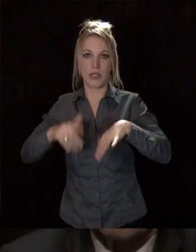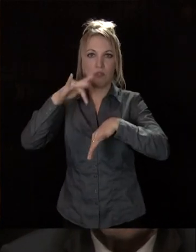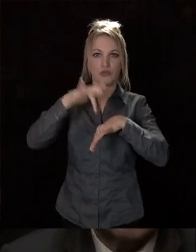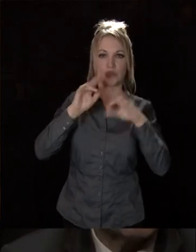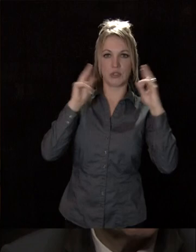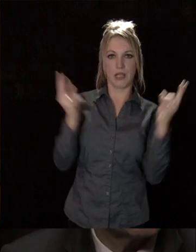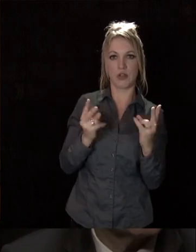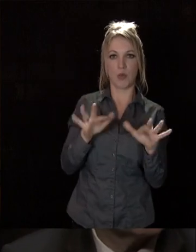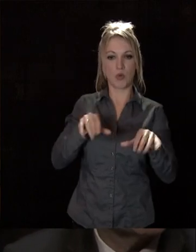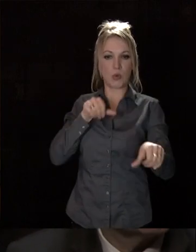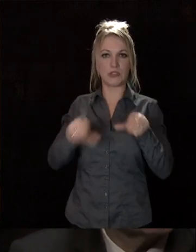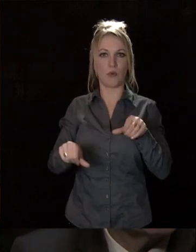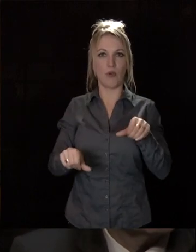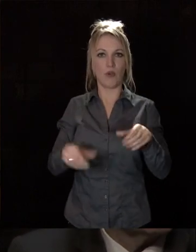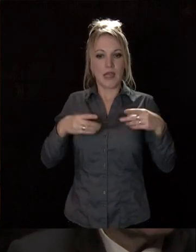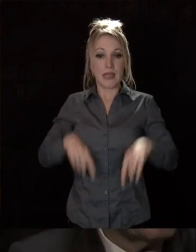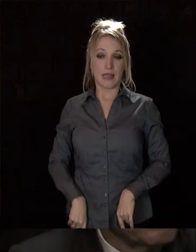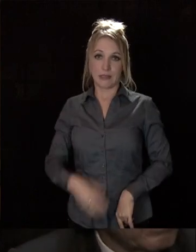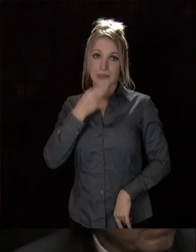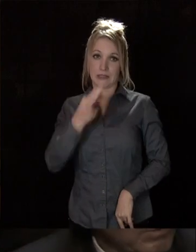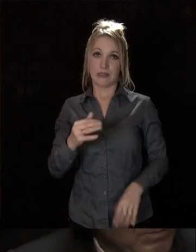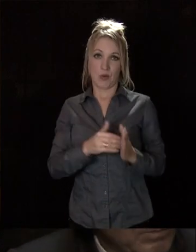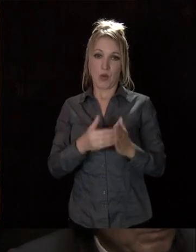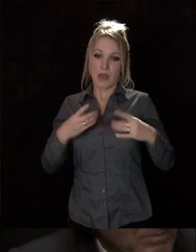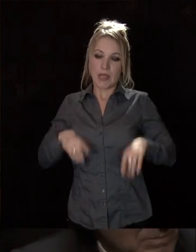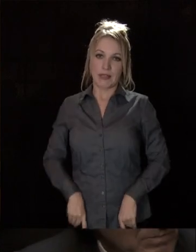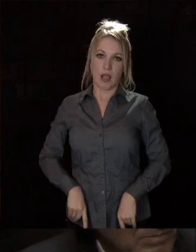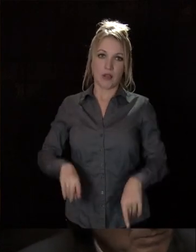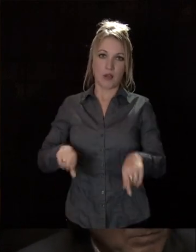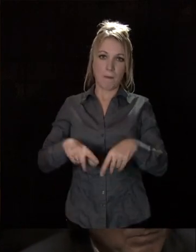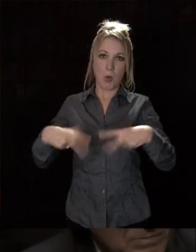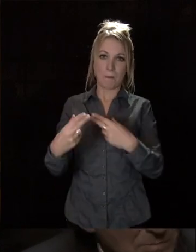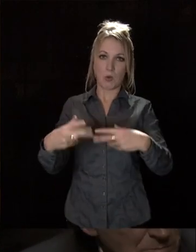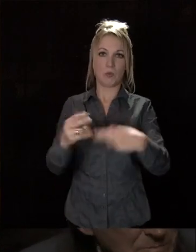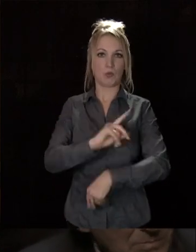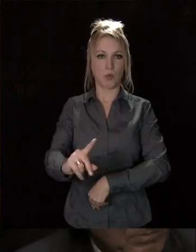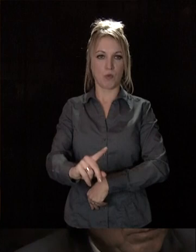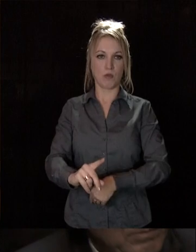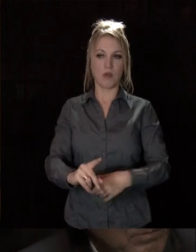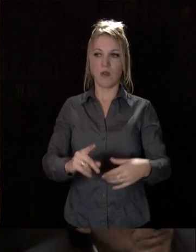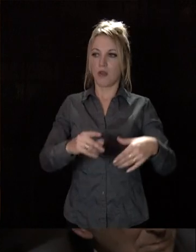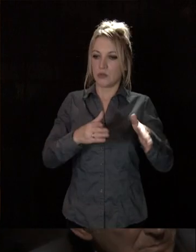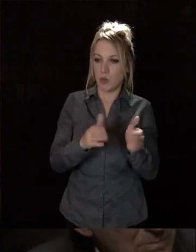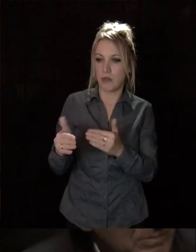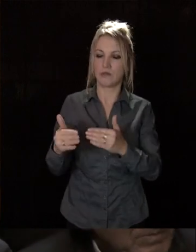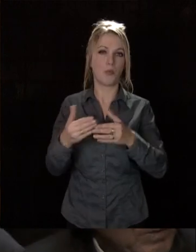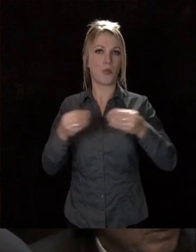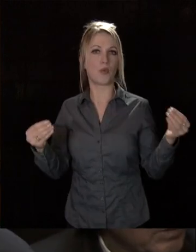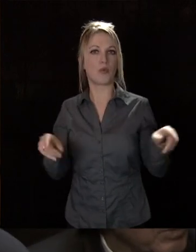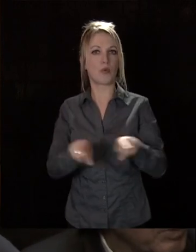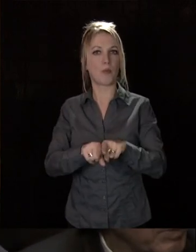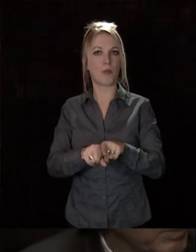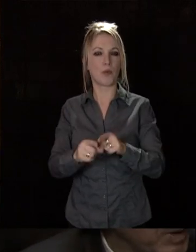à condition que l'État, je le dis ici, ne nous entrave pas dans notre action. Dans de nombreux domaines, nous assistons à une forme de